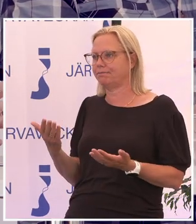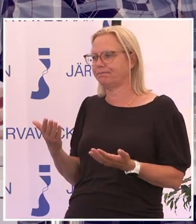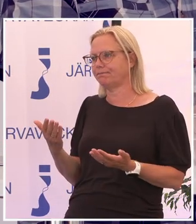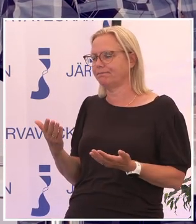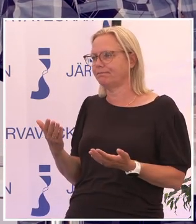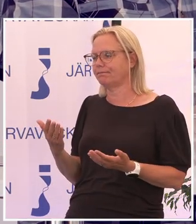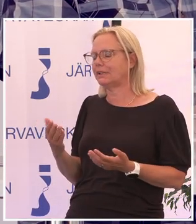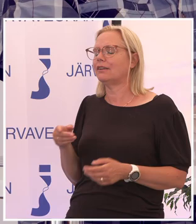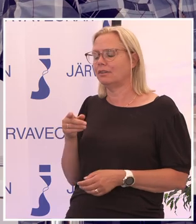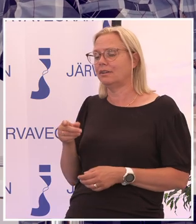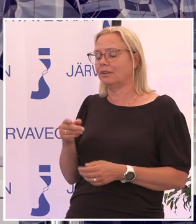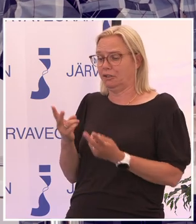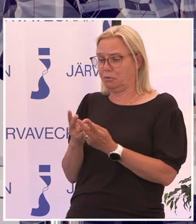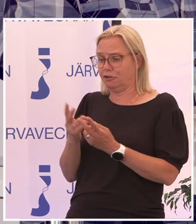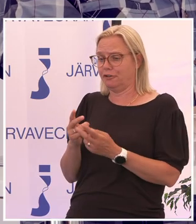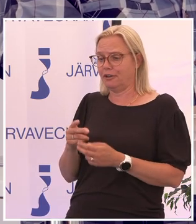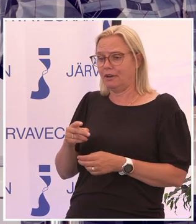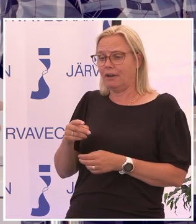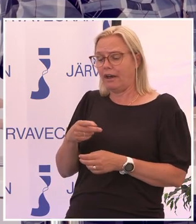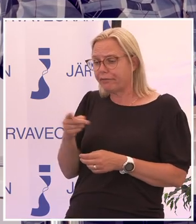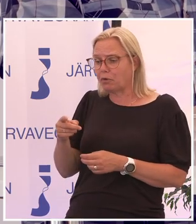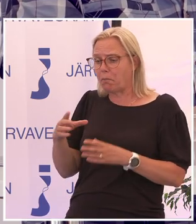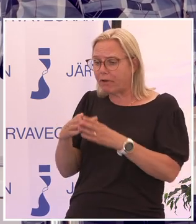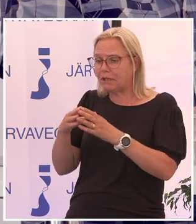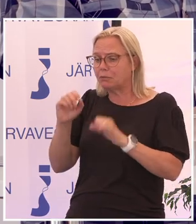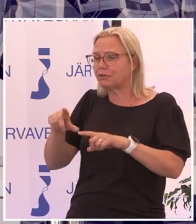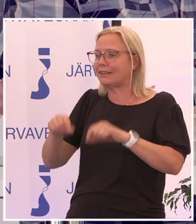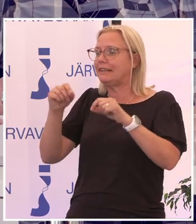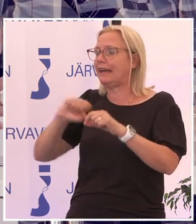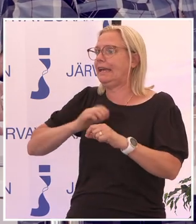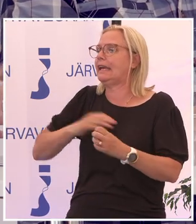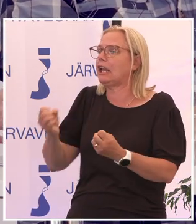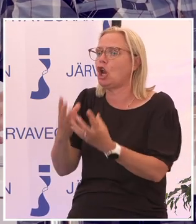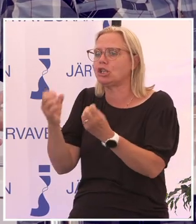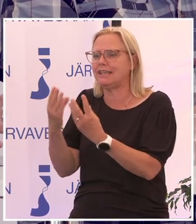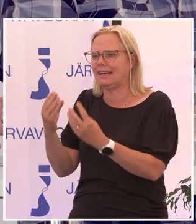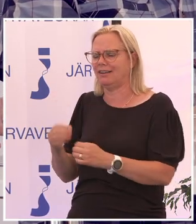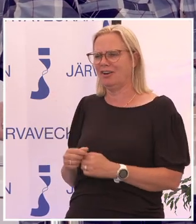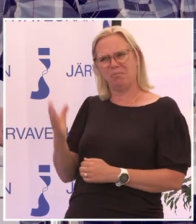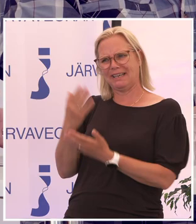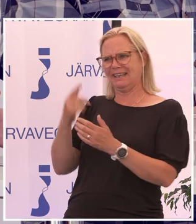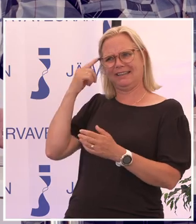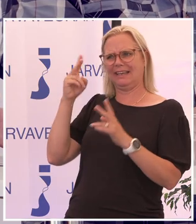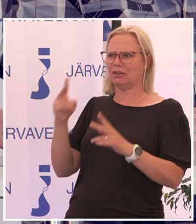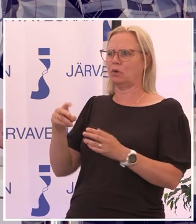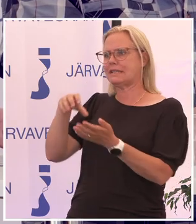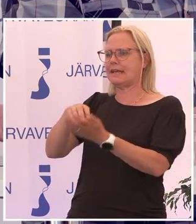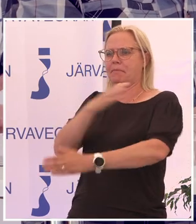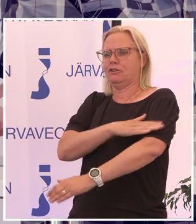gör att man behöver hitta på egna lösningar och det kan man ju inte tänka riktigt att samhällsservice,